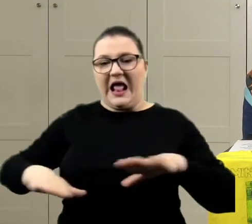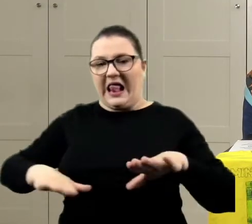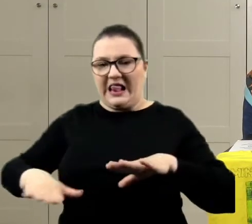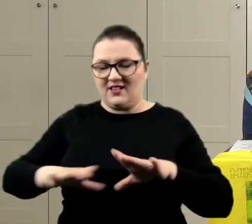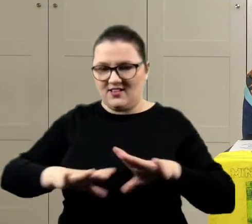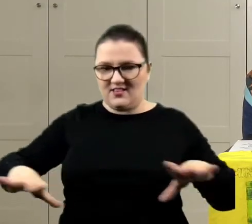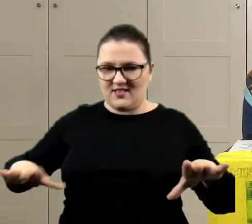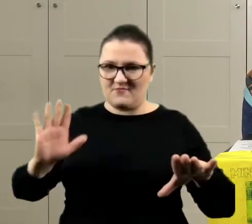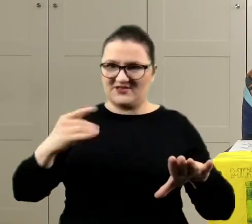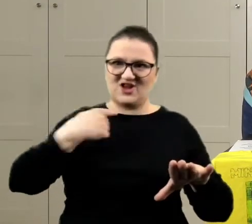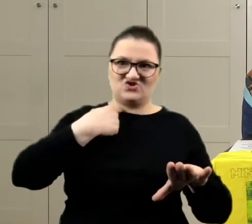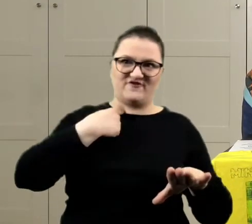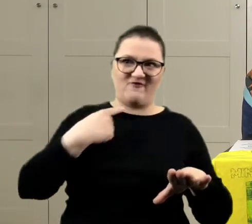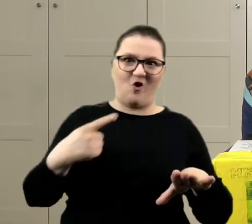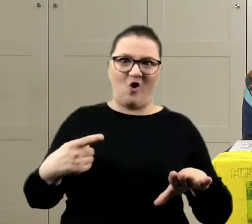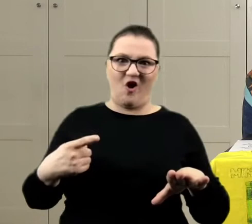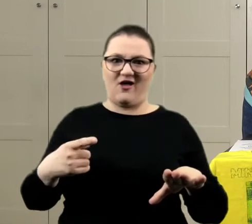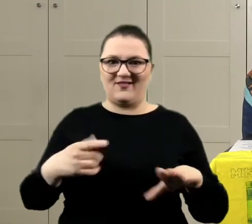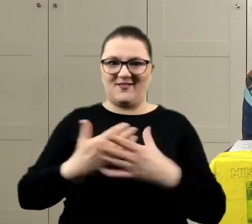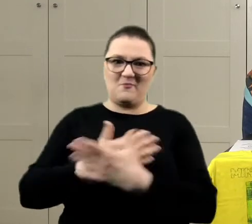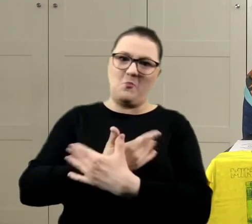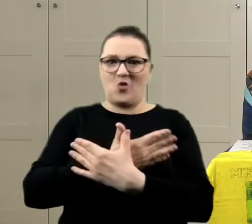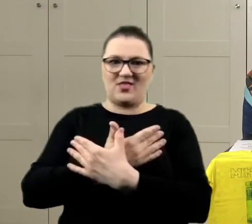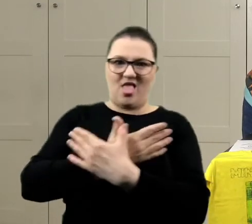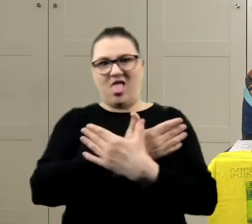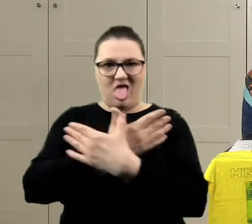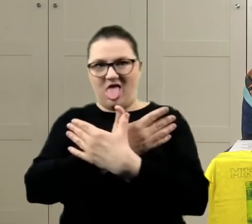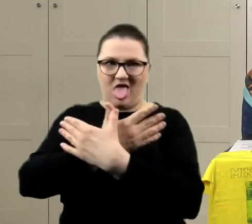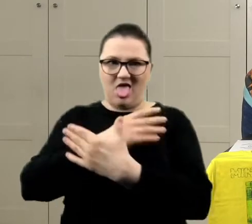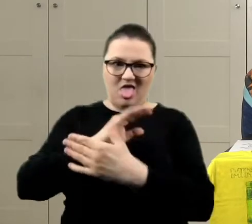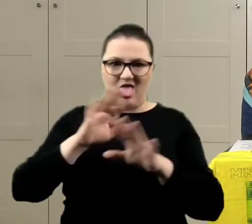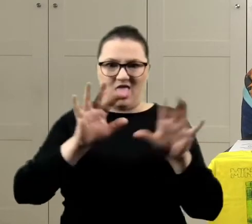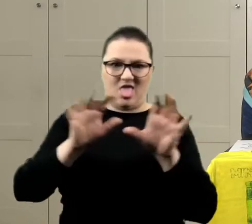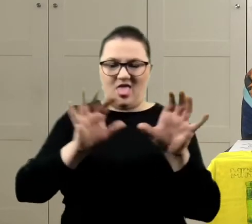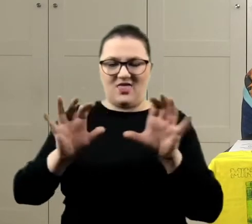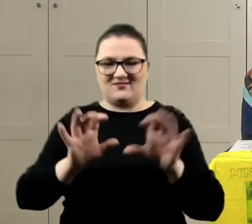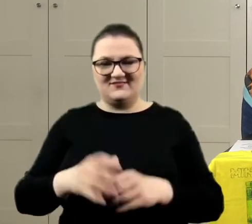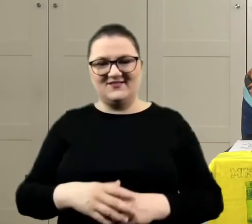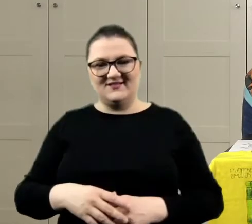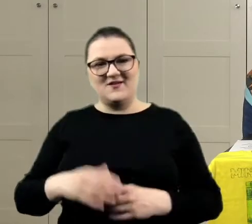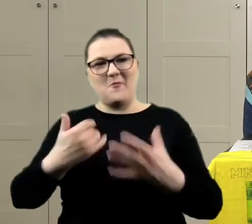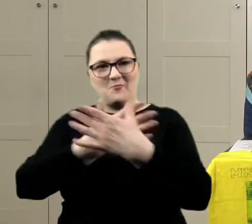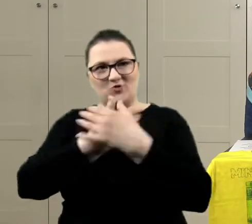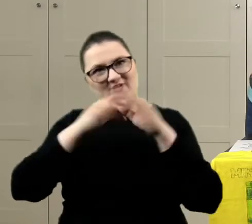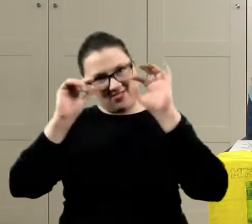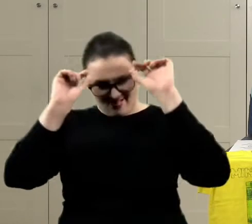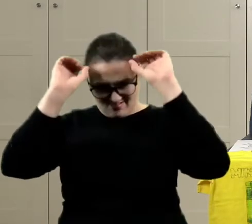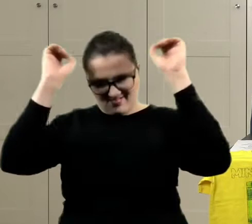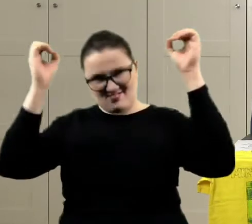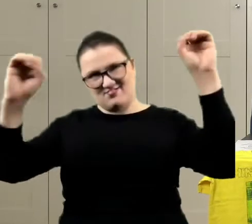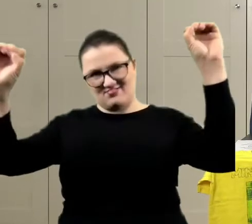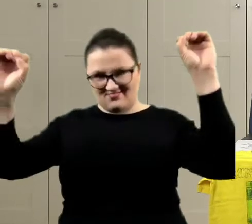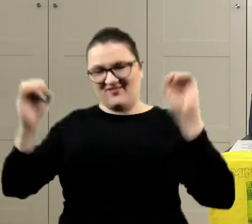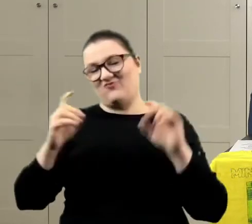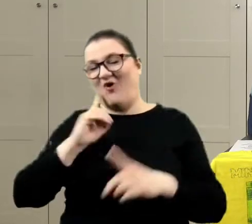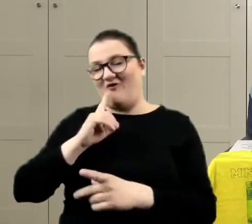krzywy wzór, będzie motyl rozmyty całkiem. Z rogami. No, jeszcze mu rogi wyjdą właśnie,